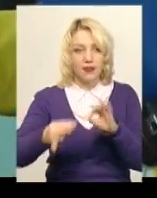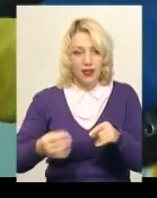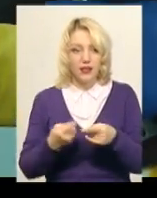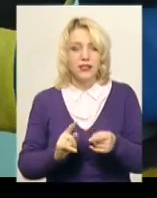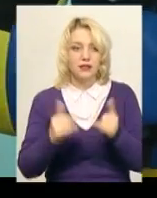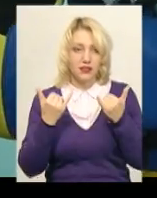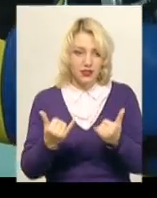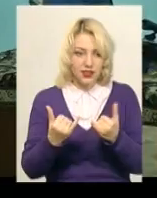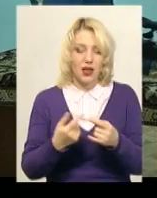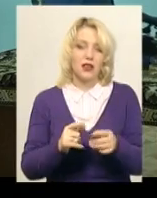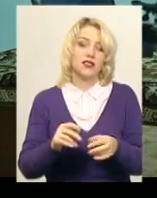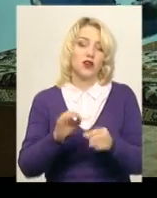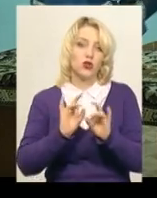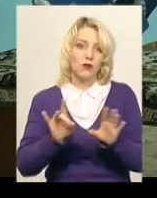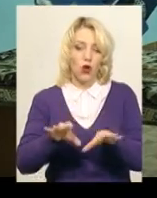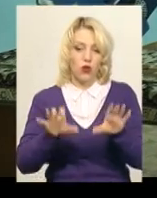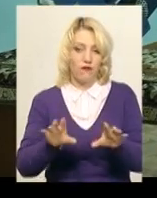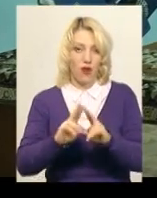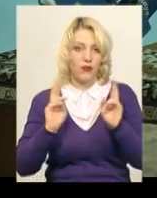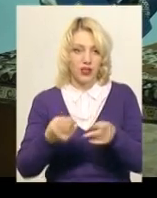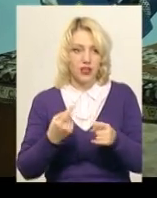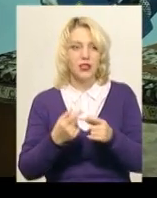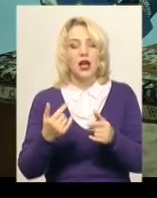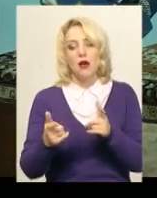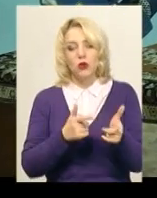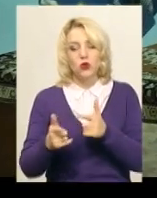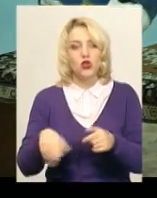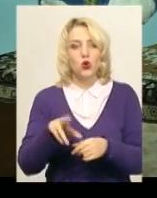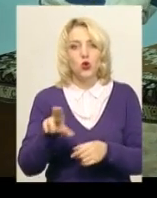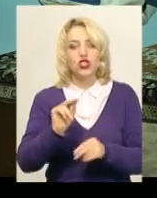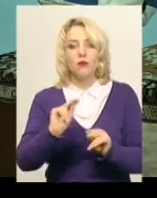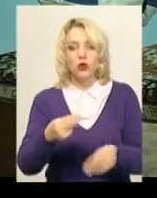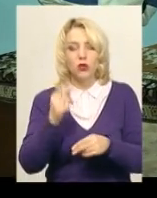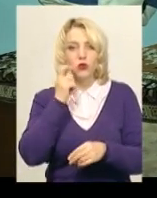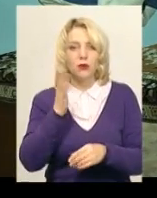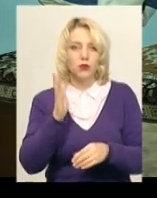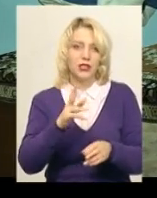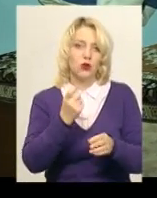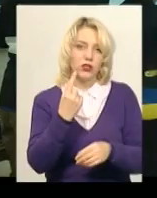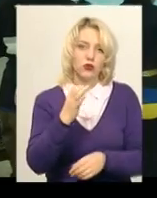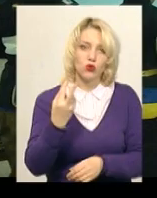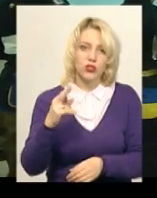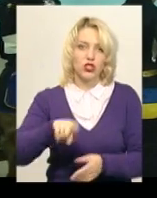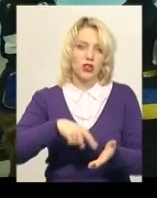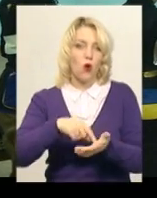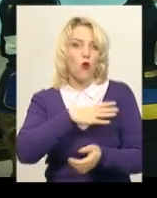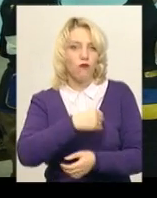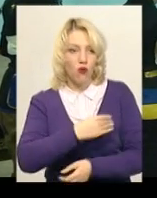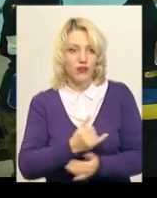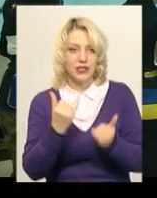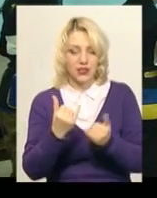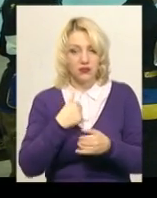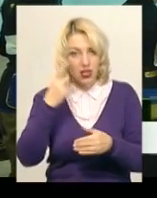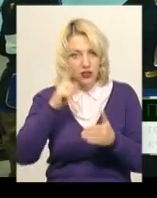обласної федерації, збірна команда області готується до чемпіонату України, який відбудеться 11 січня у Львові. Я сподіваюся, що